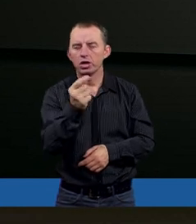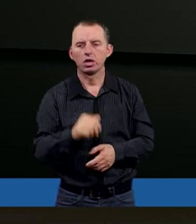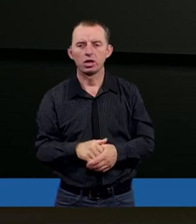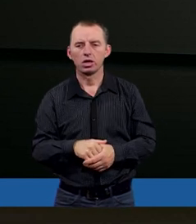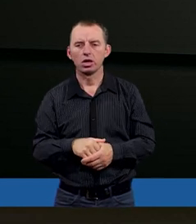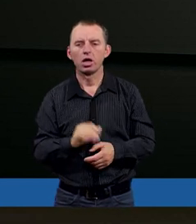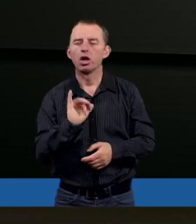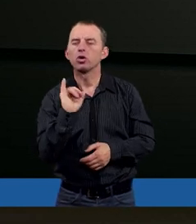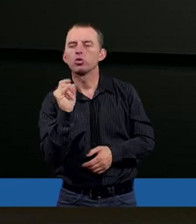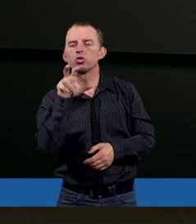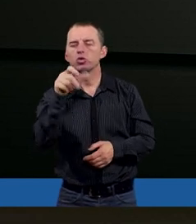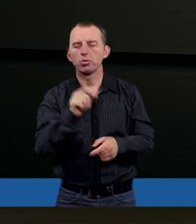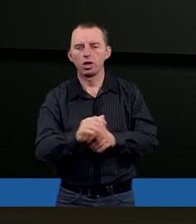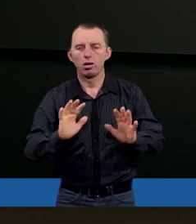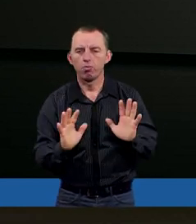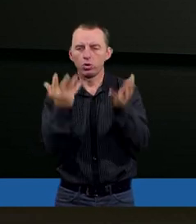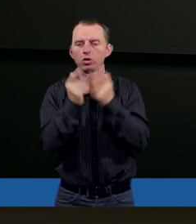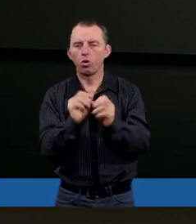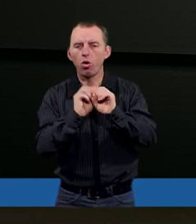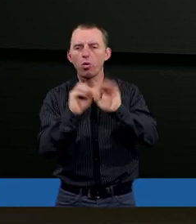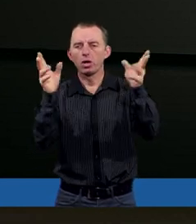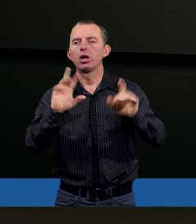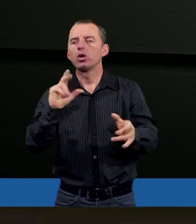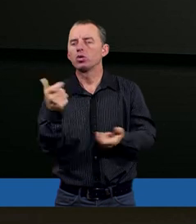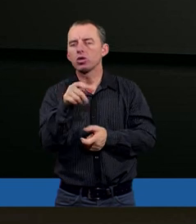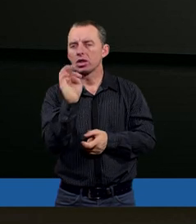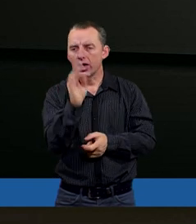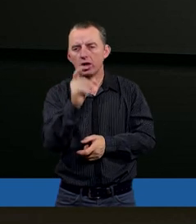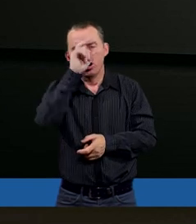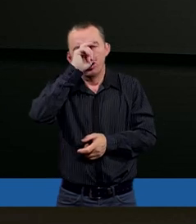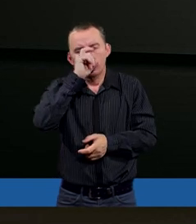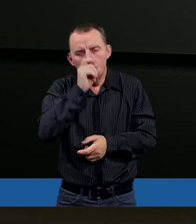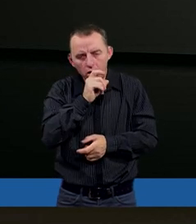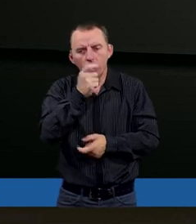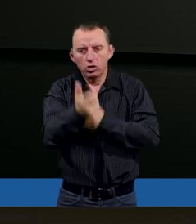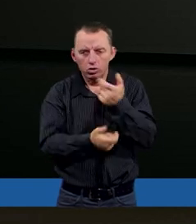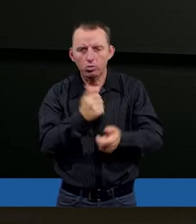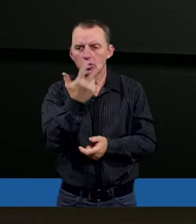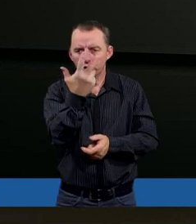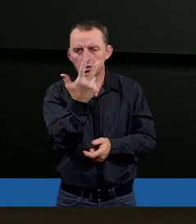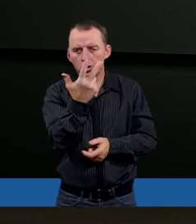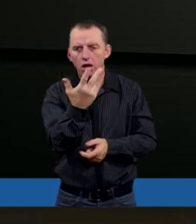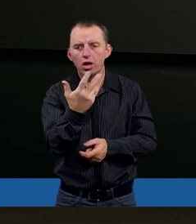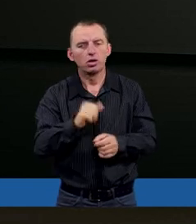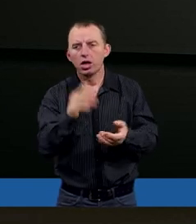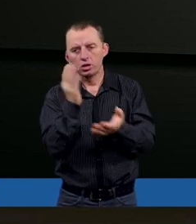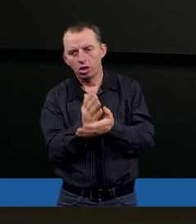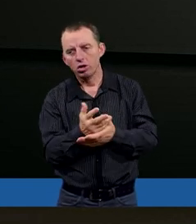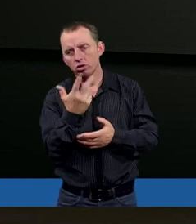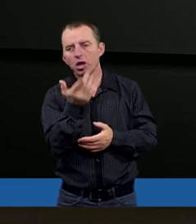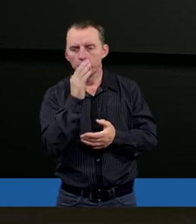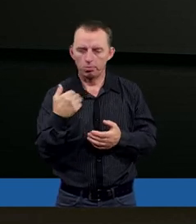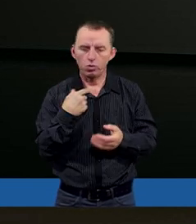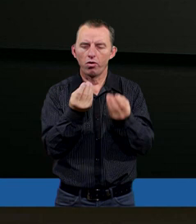czym ten bunt się objawił, co takiego złego zrobili ci trzej i nie tylko trzej, bo tam przecież było